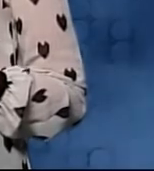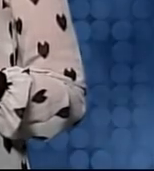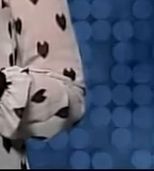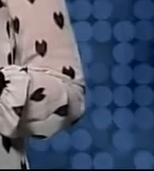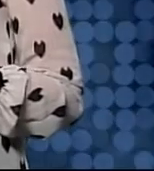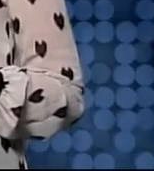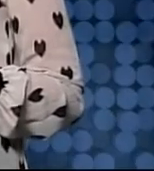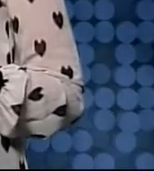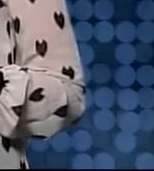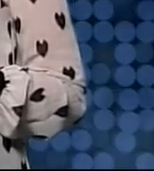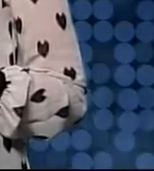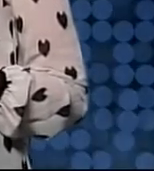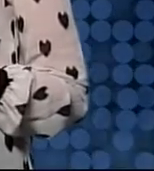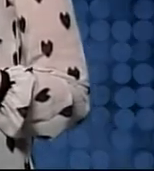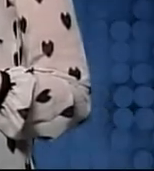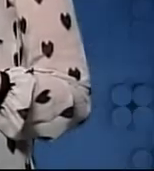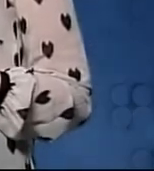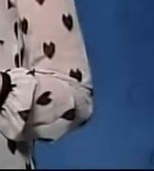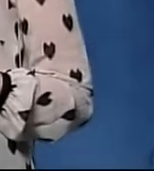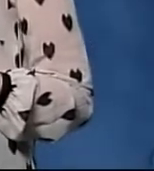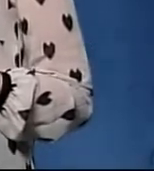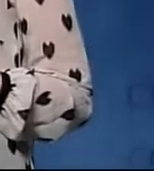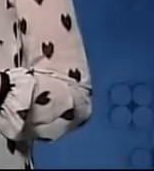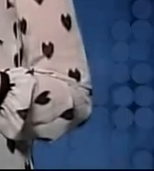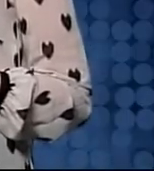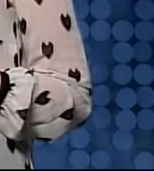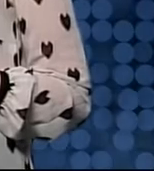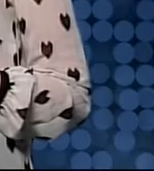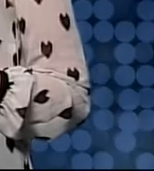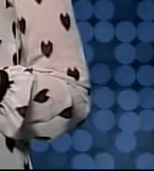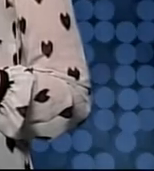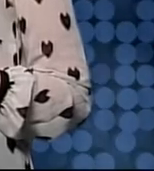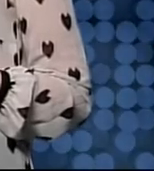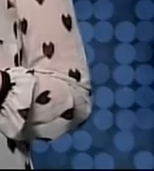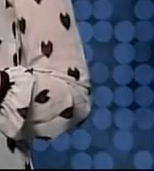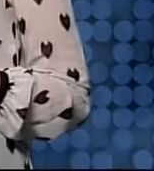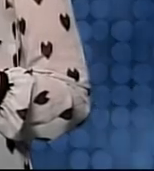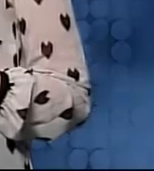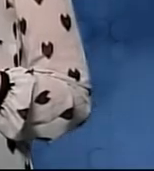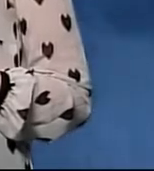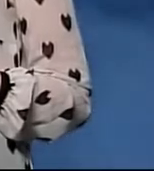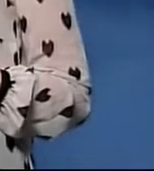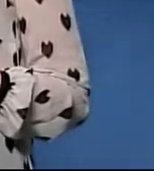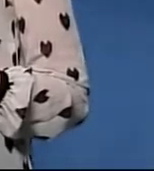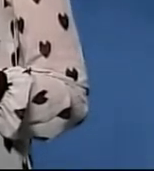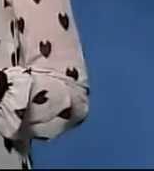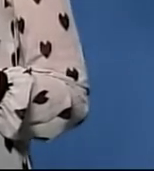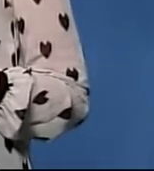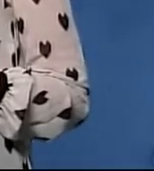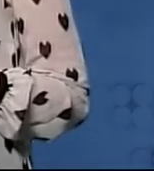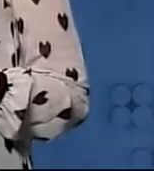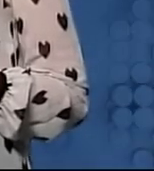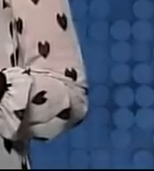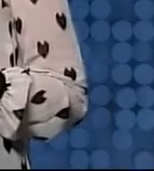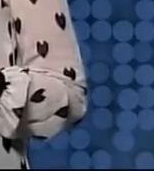-17 градусів тепла. Радіаційний фон лишатиметься на рівні 14 мікрорентген за годину. Я вам бажаю,